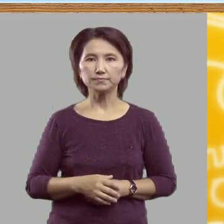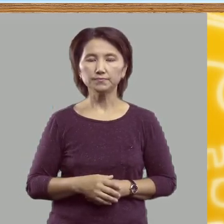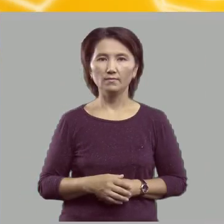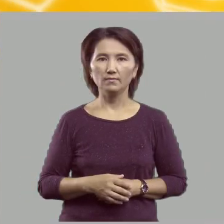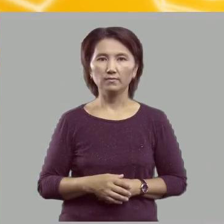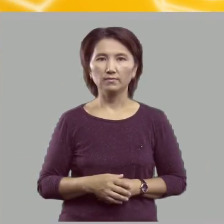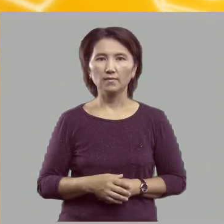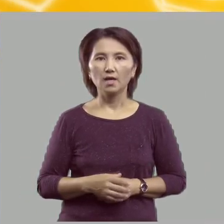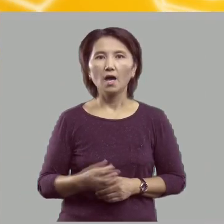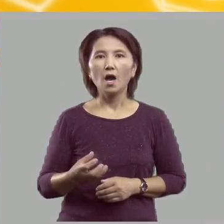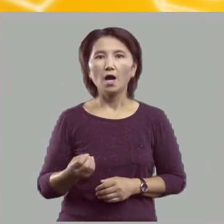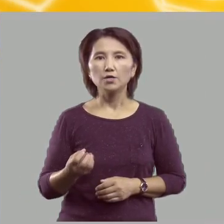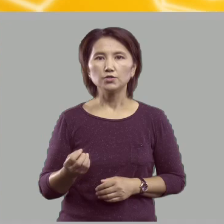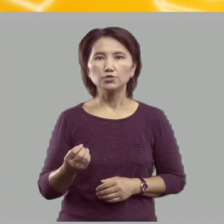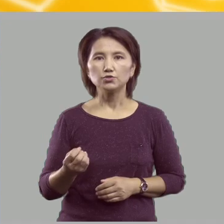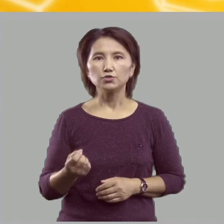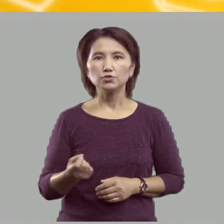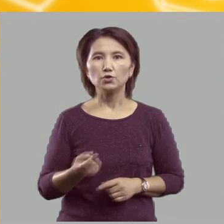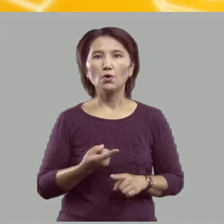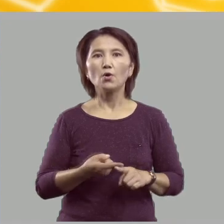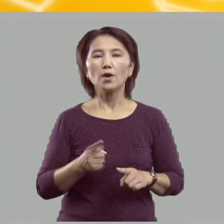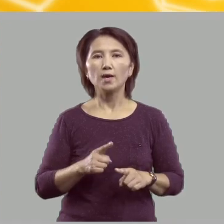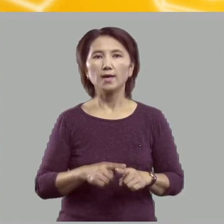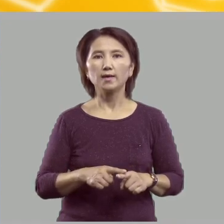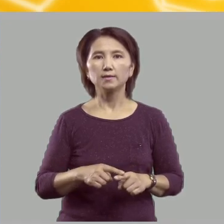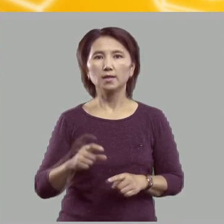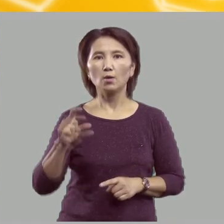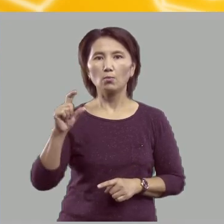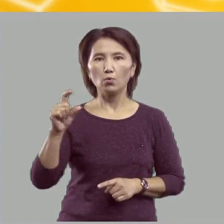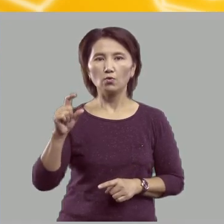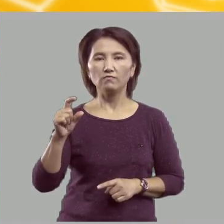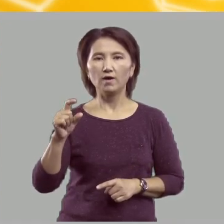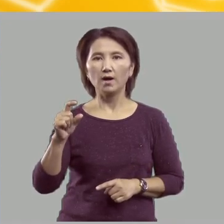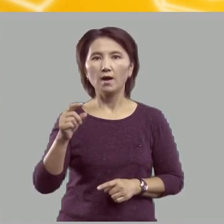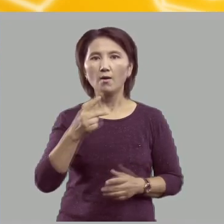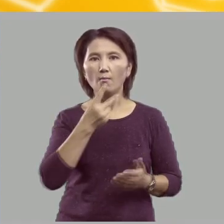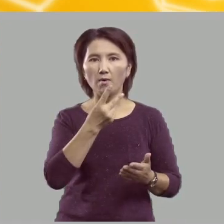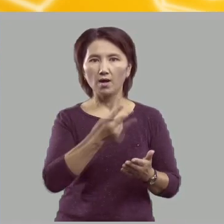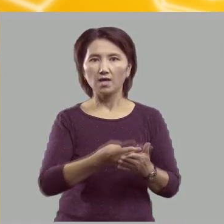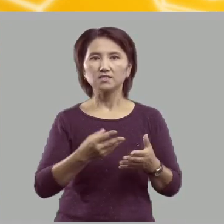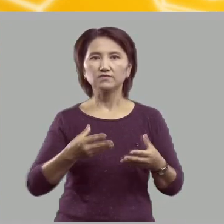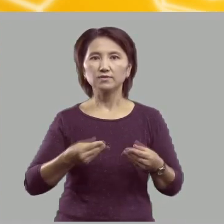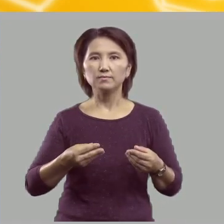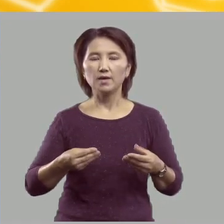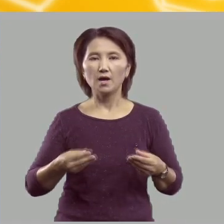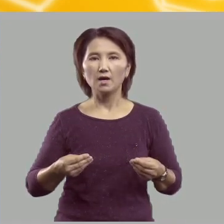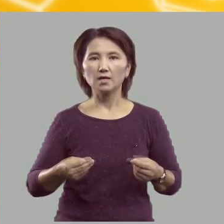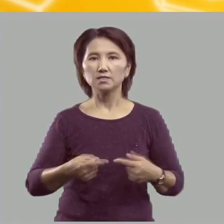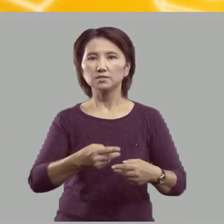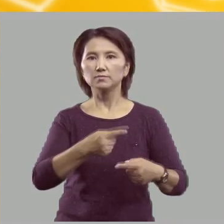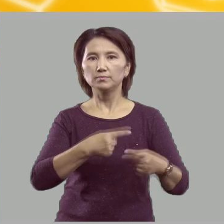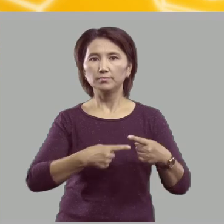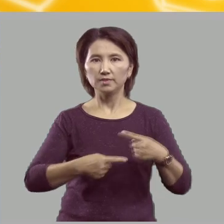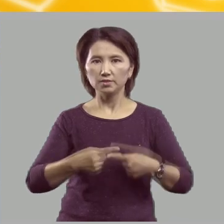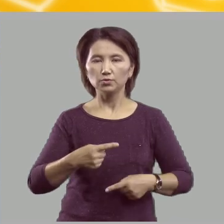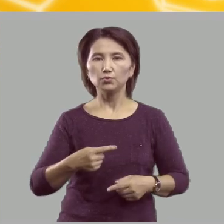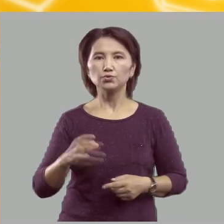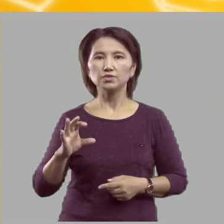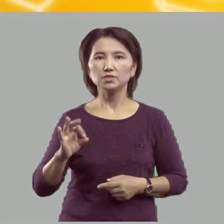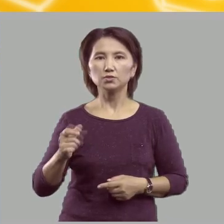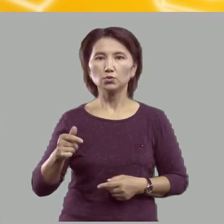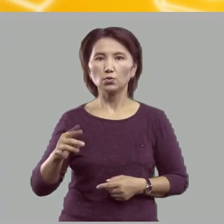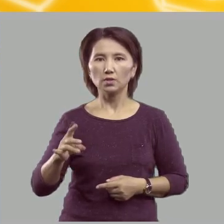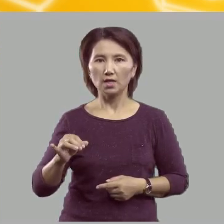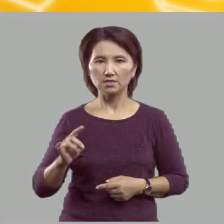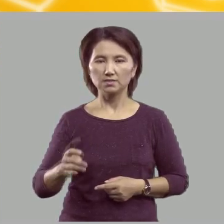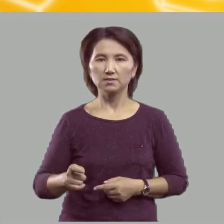А ещё эта буква показывает мягкость предыдущих согласных.